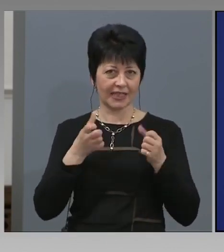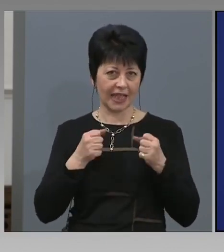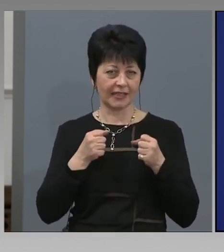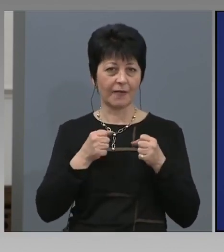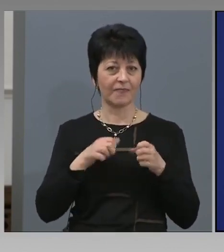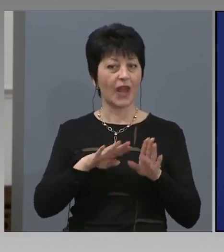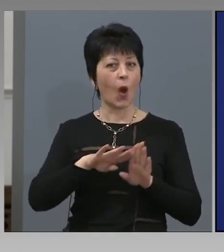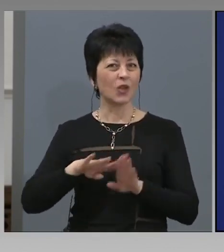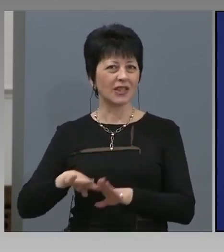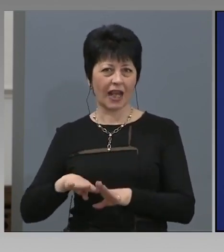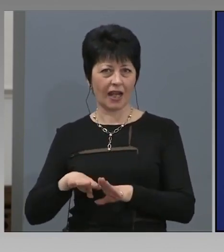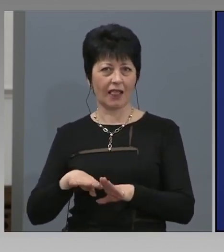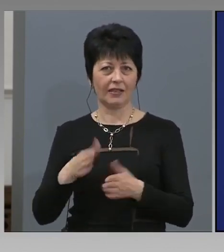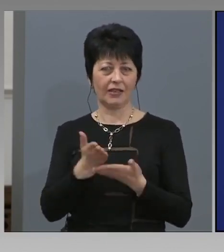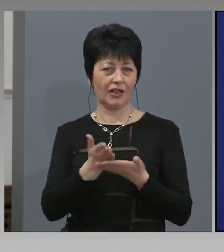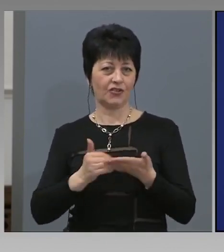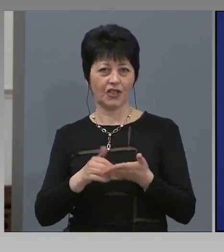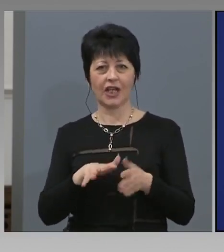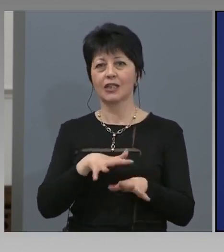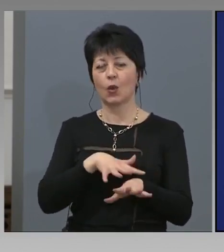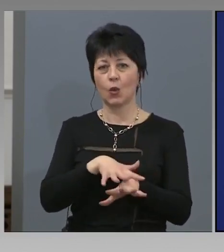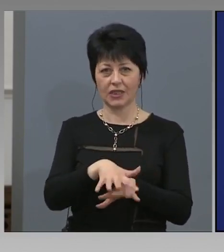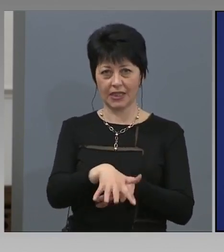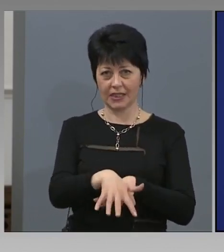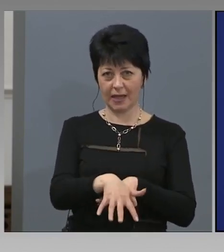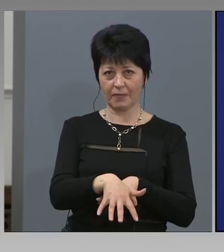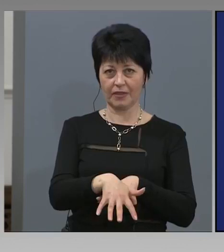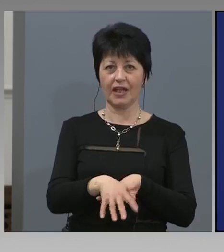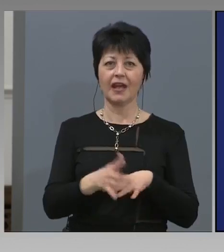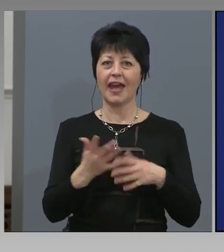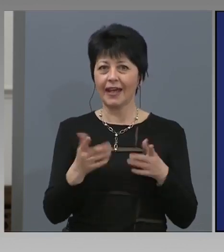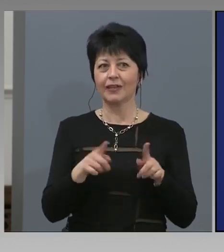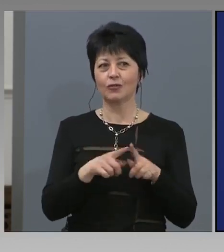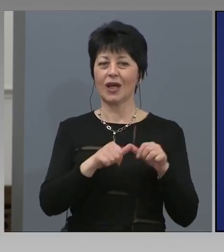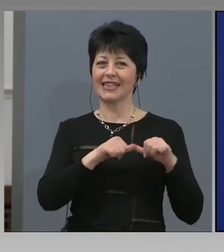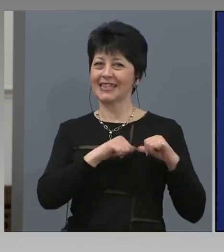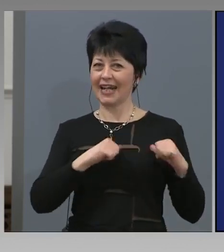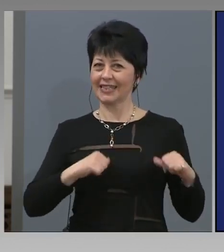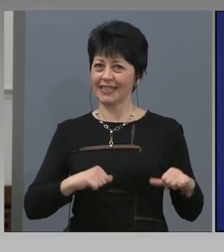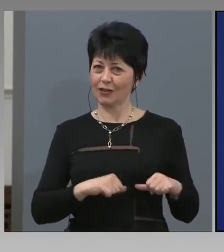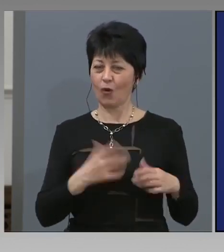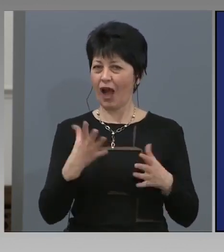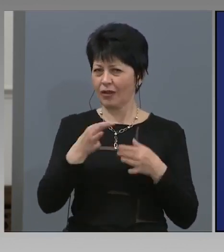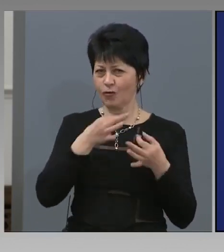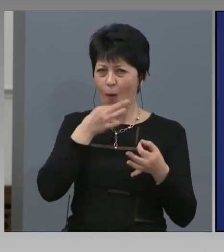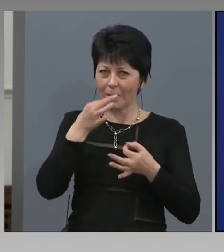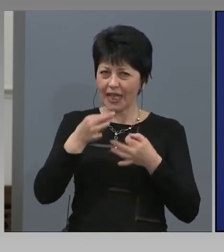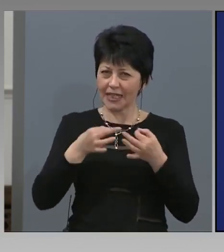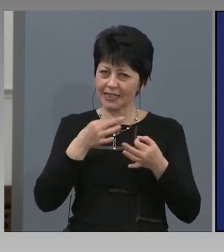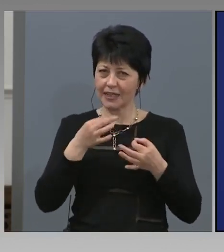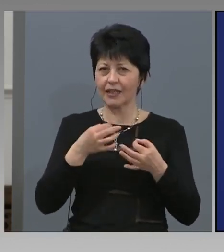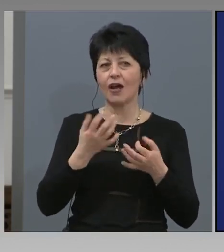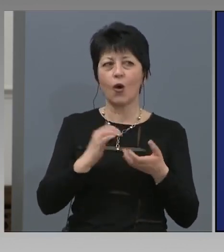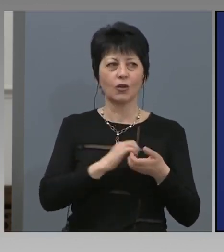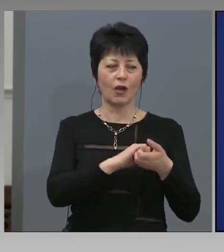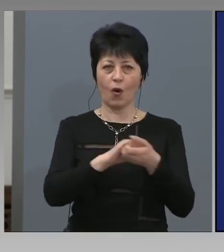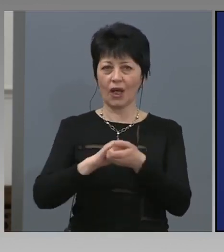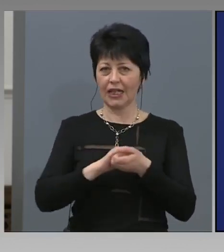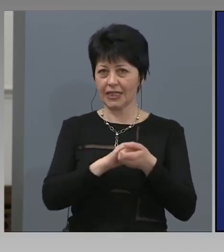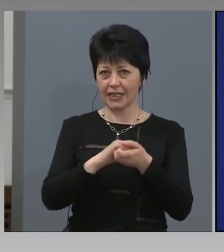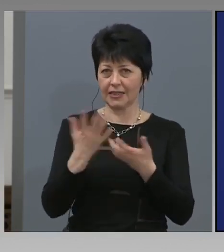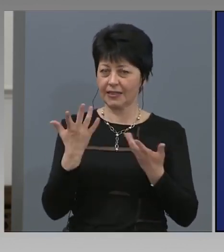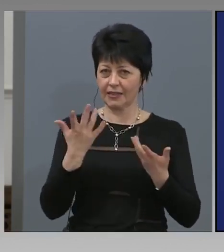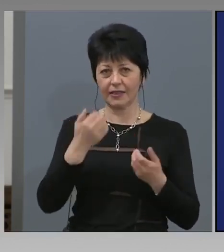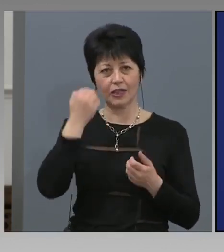част в системата, която е, както обяснихме, сърцето на цялата организация, която ще се ползва от административния